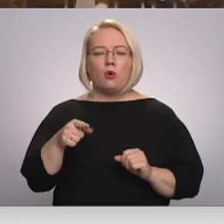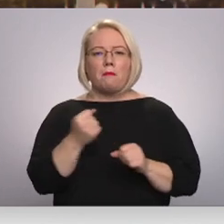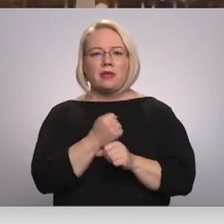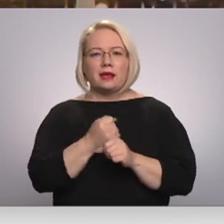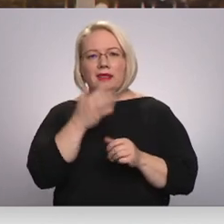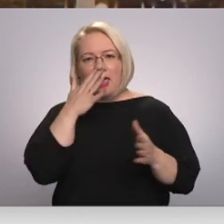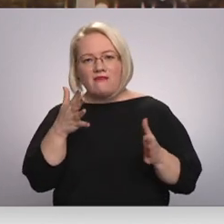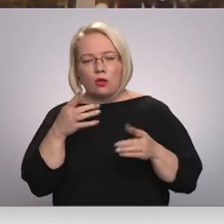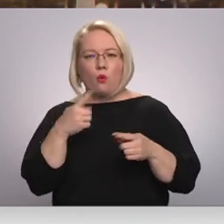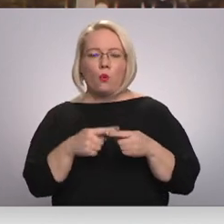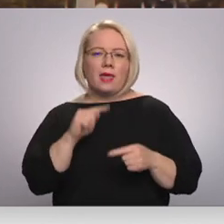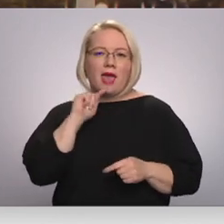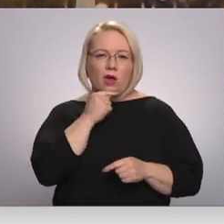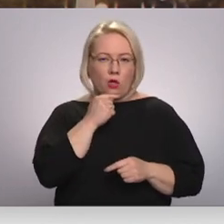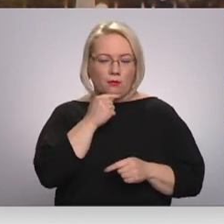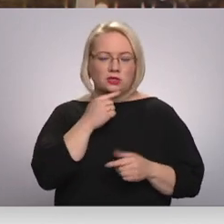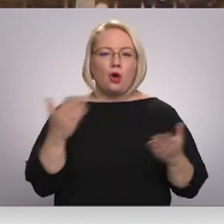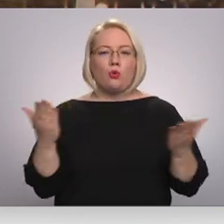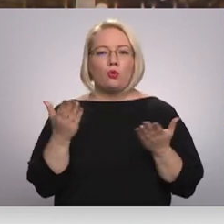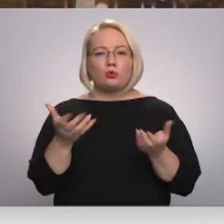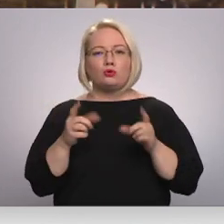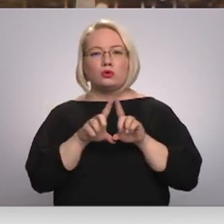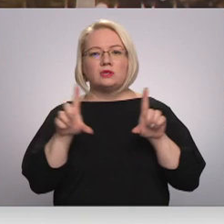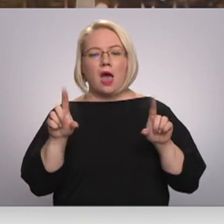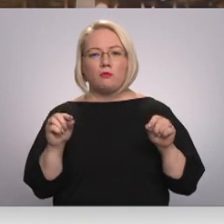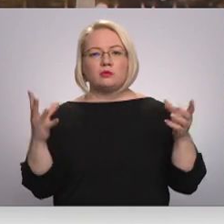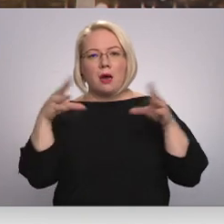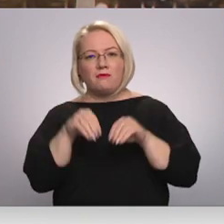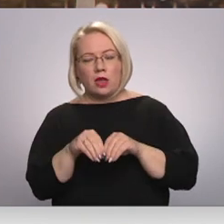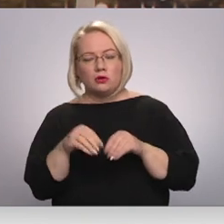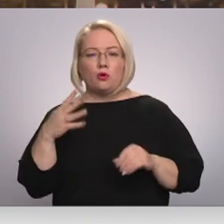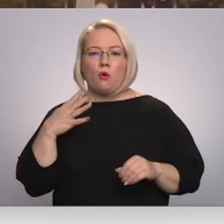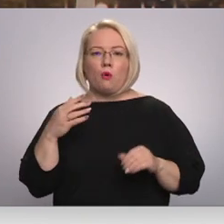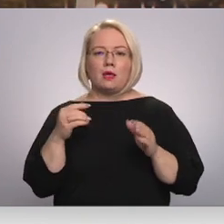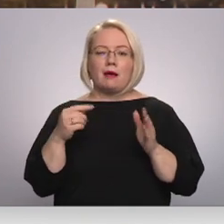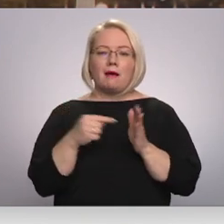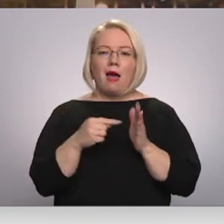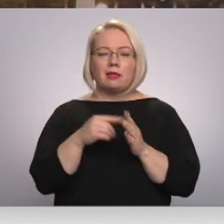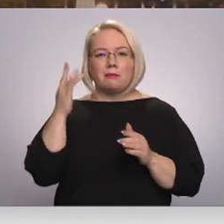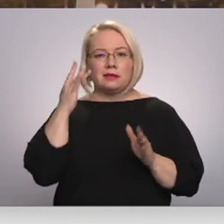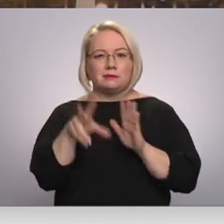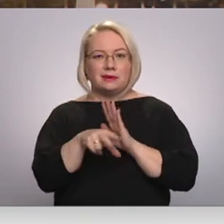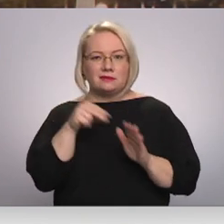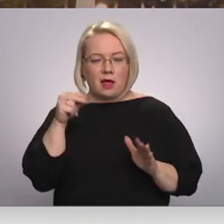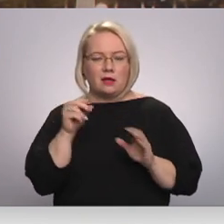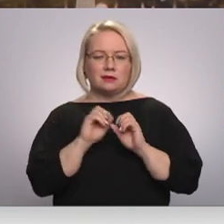ekonomiskākus. Kuri uzņēmumi tiks apvienot un pēc kādiem principiem te izvēlēti, skaidro ģirds Virbulis.